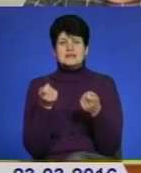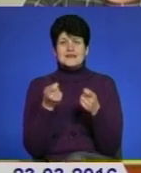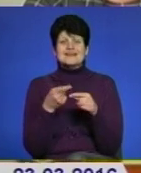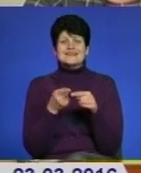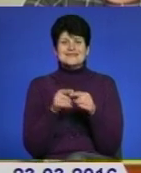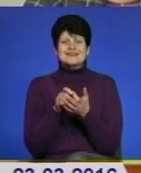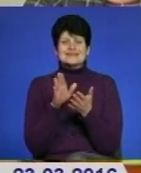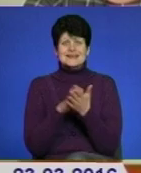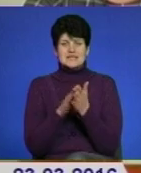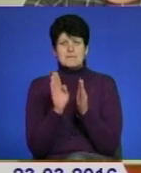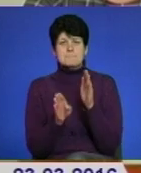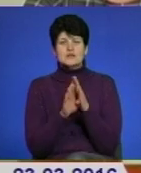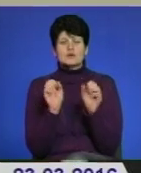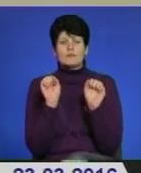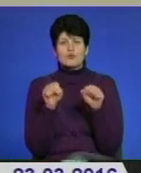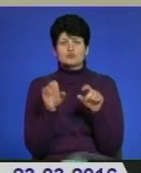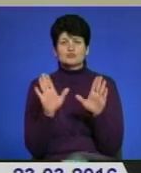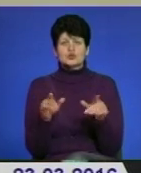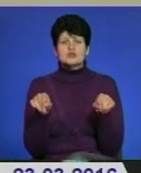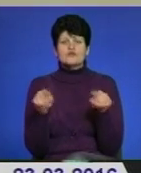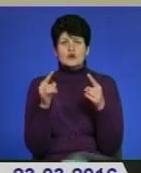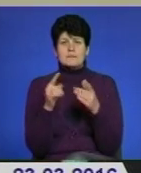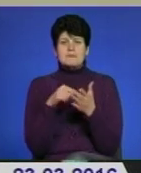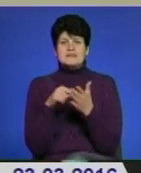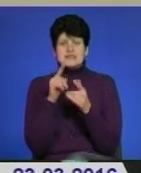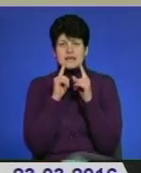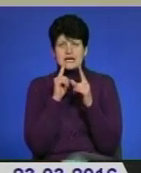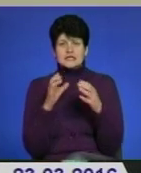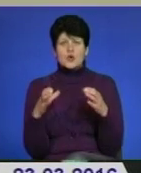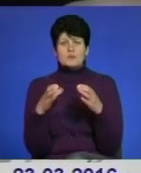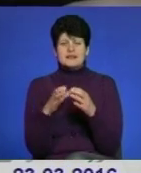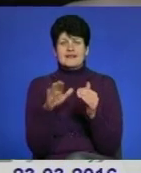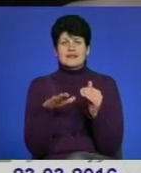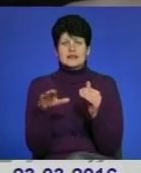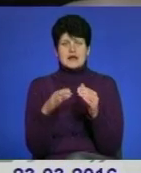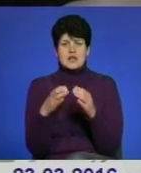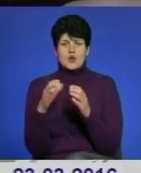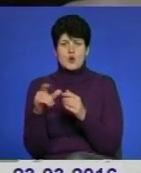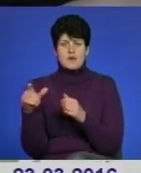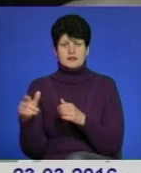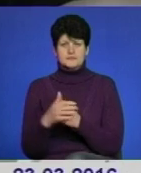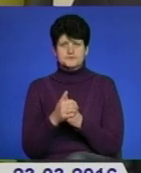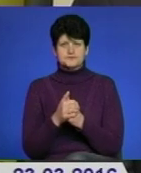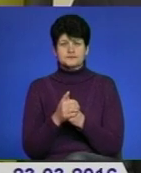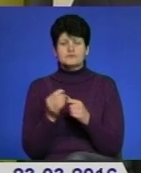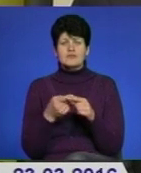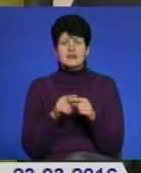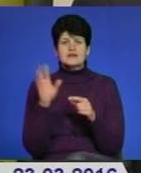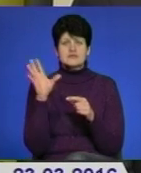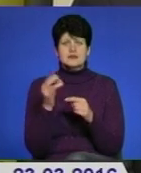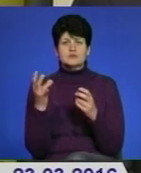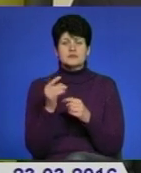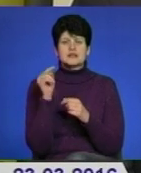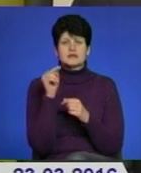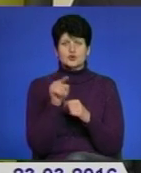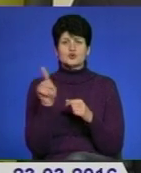реєстраційні підрозділи можуть бути створені при міських радах та об'єднаних територіальних громадах. Це все покликано для того,